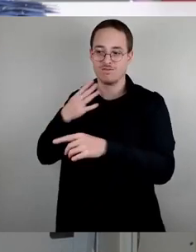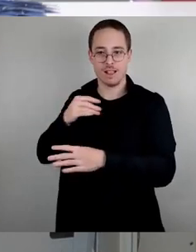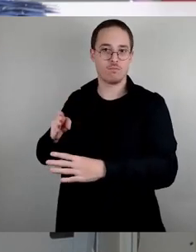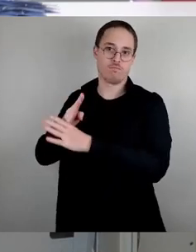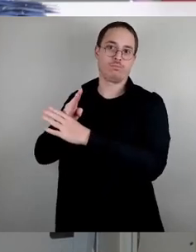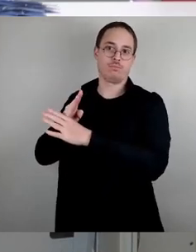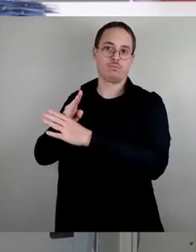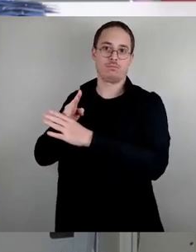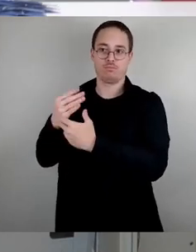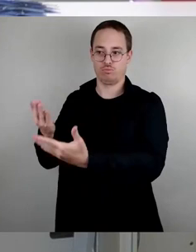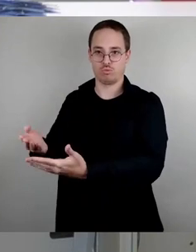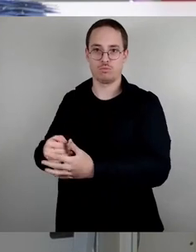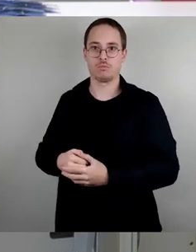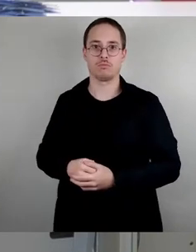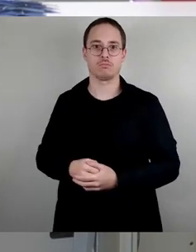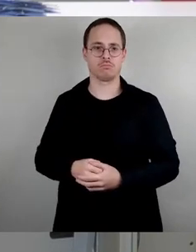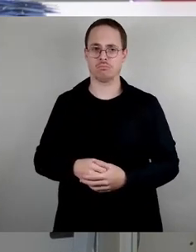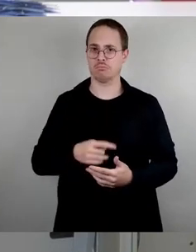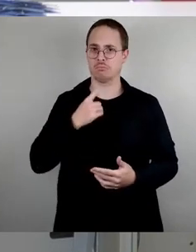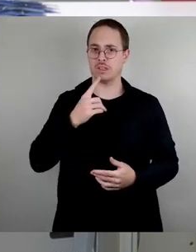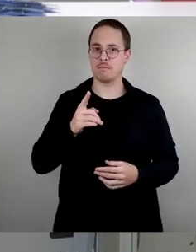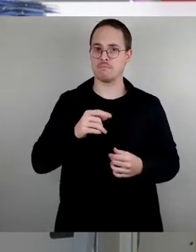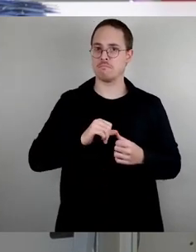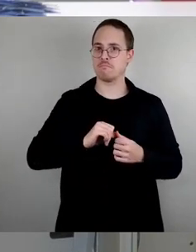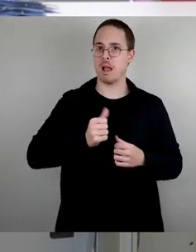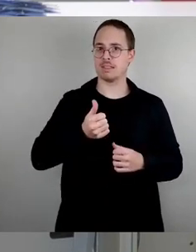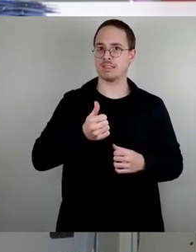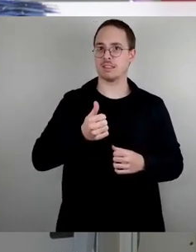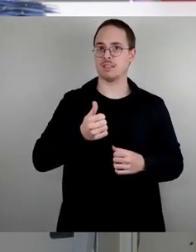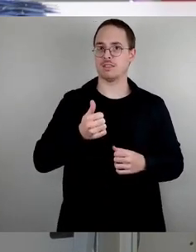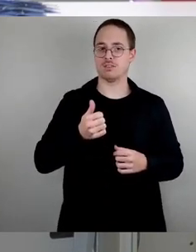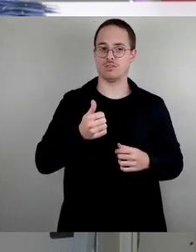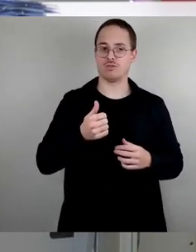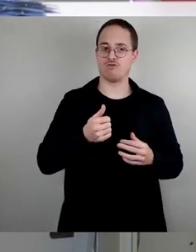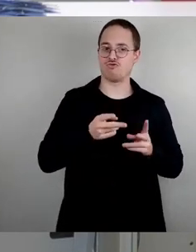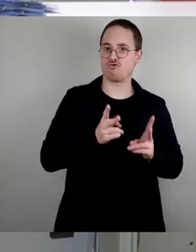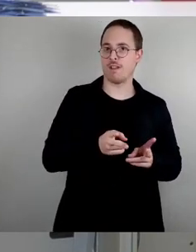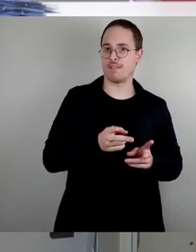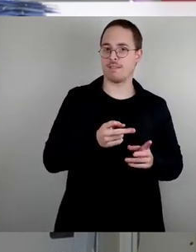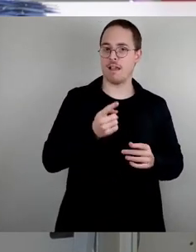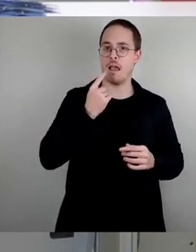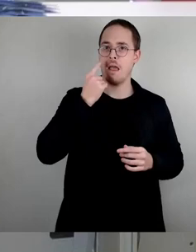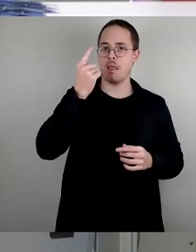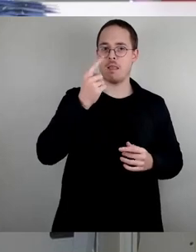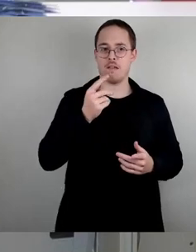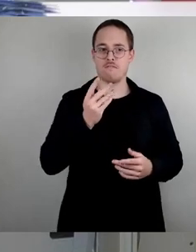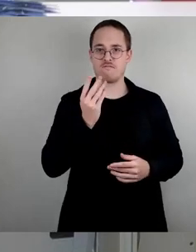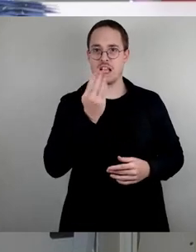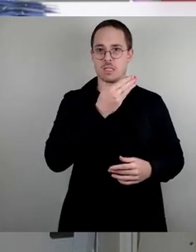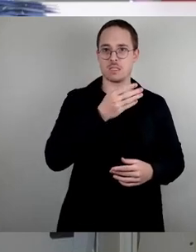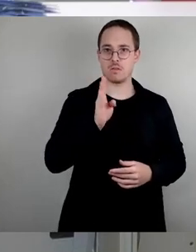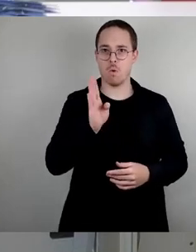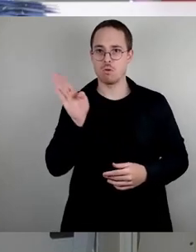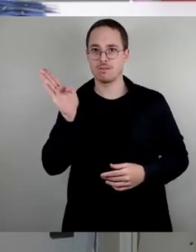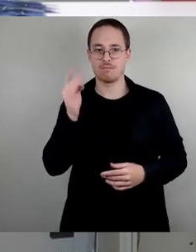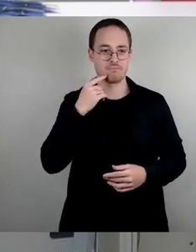meisten Stadträten dieser Republik, im Osten wie im Osten, gesagt, das ist doch eine vernünftige Idee.